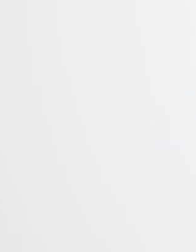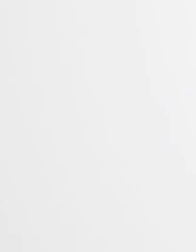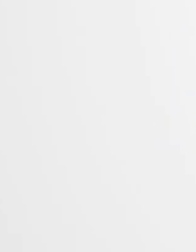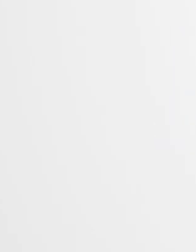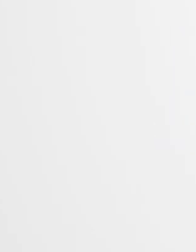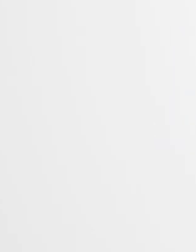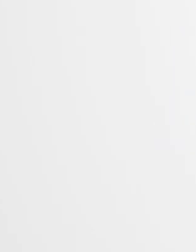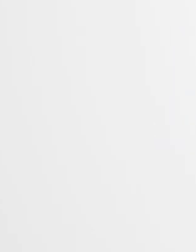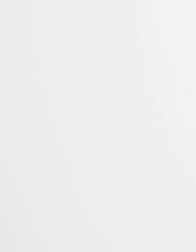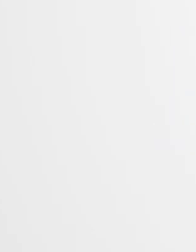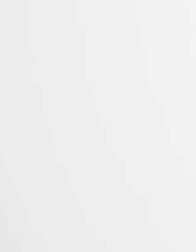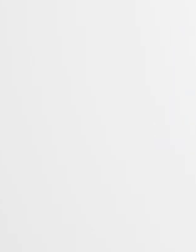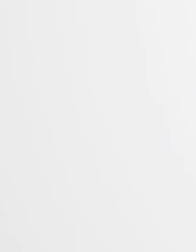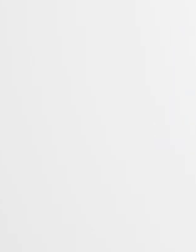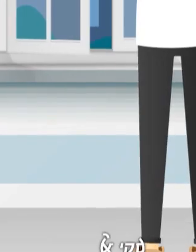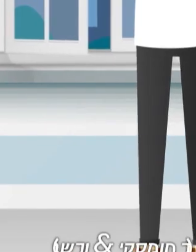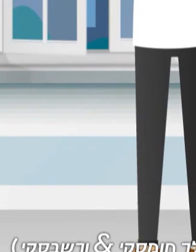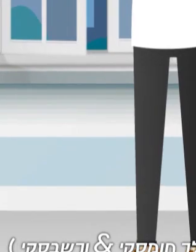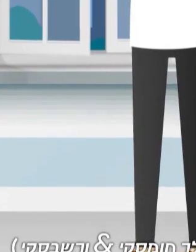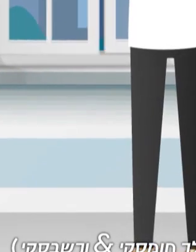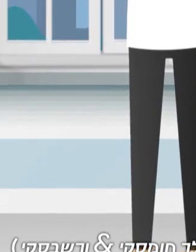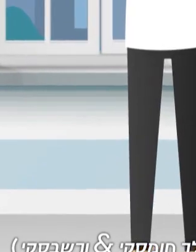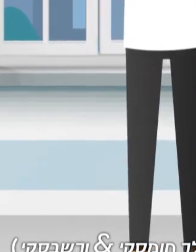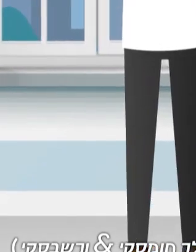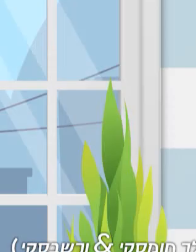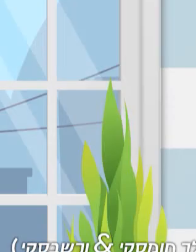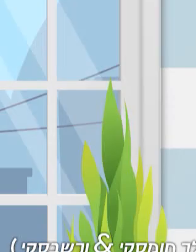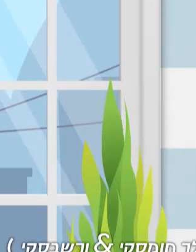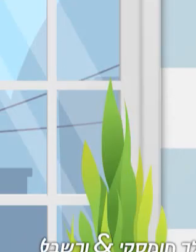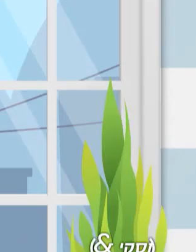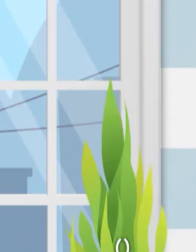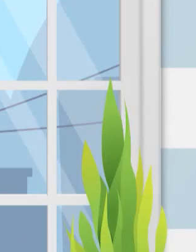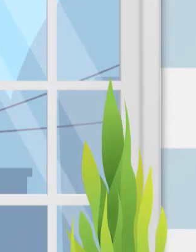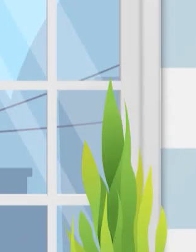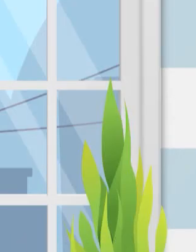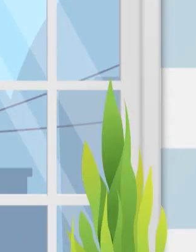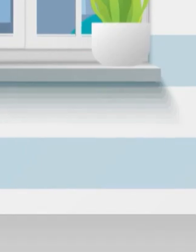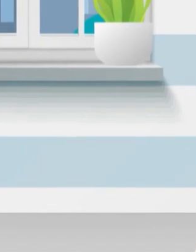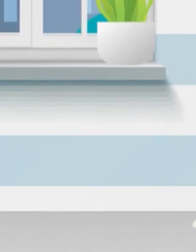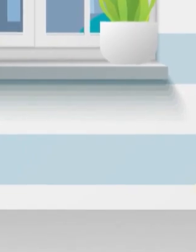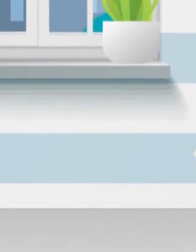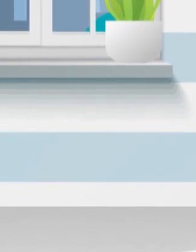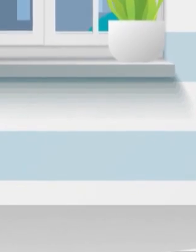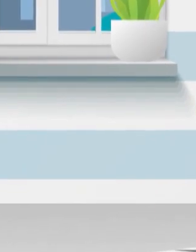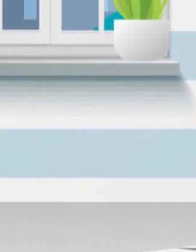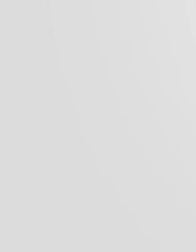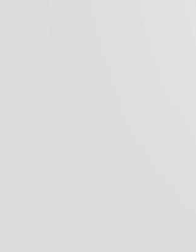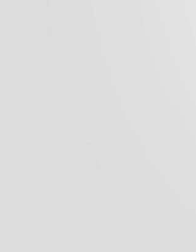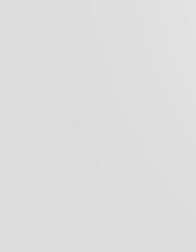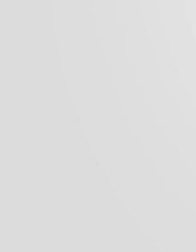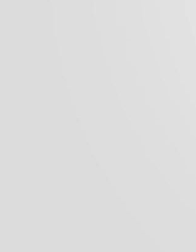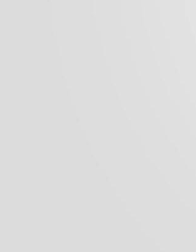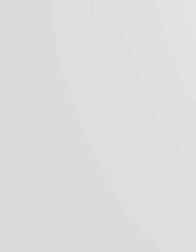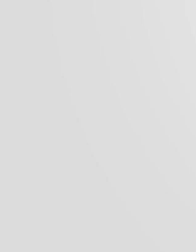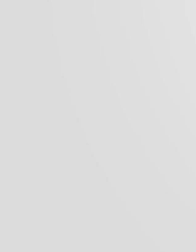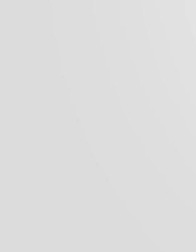התחזית בחסות. בשימוש במסגן, סוגרים פתחים, מנקים מסנינים, ומחבים כשיוצאים.